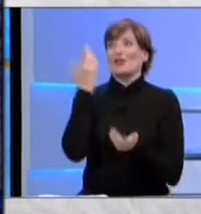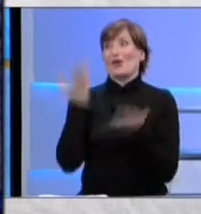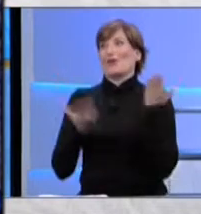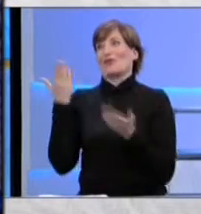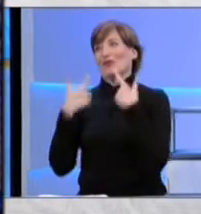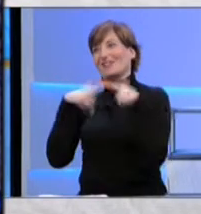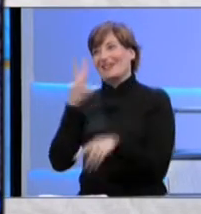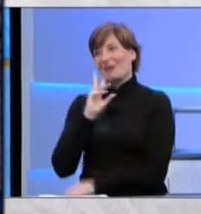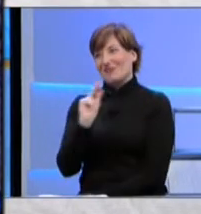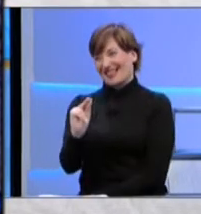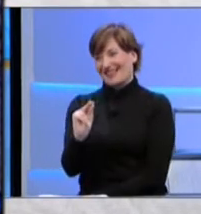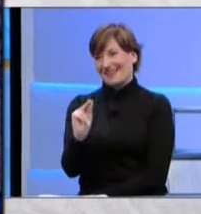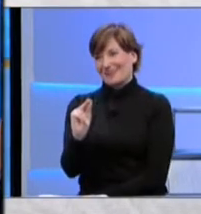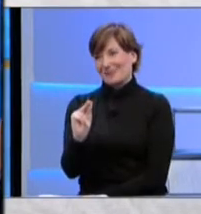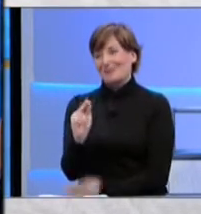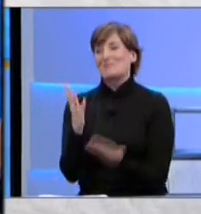parlata.